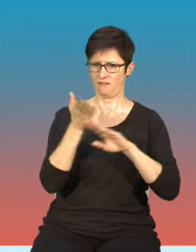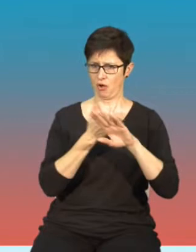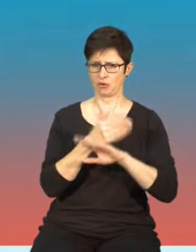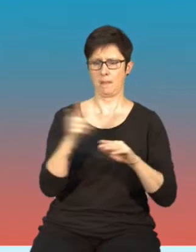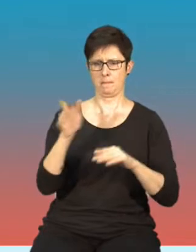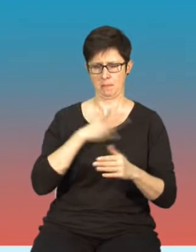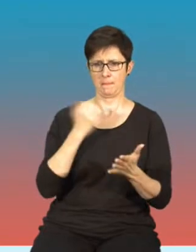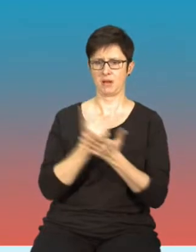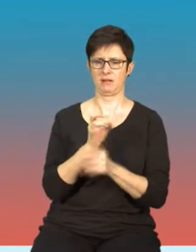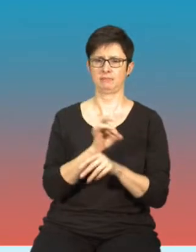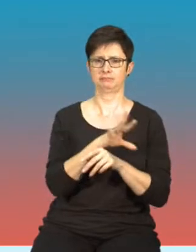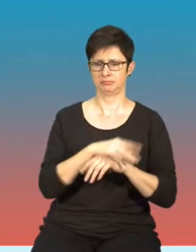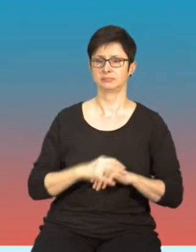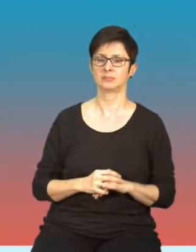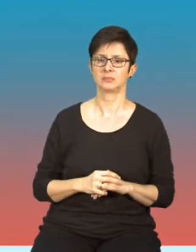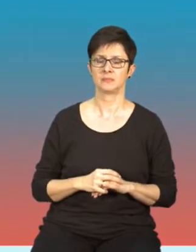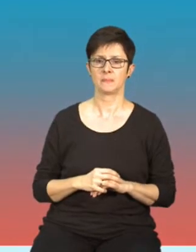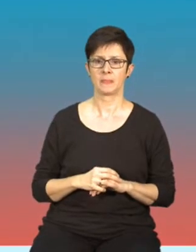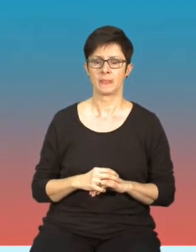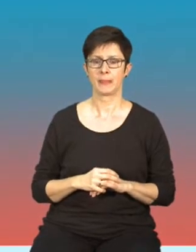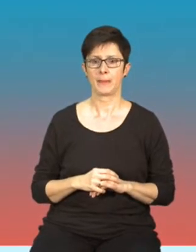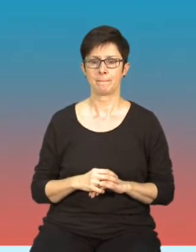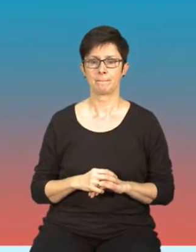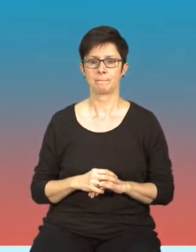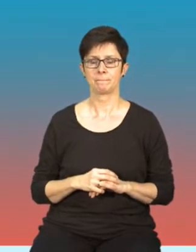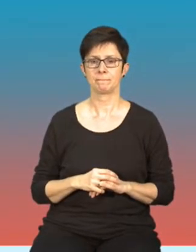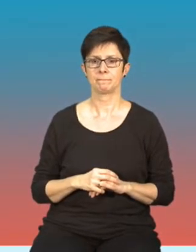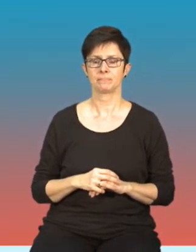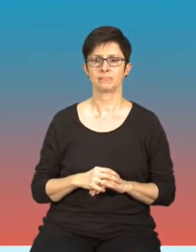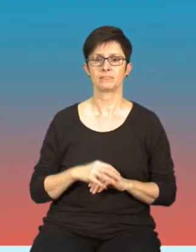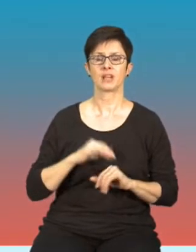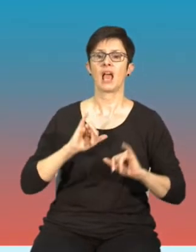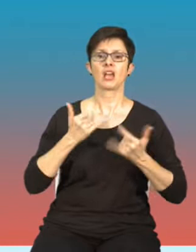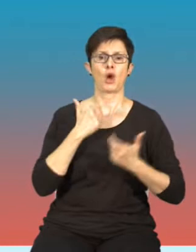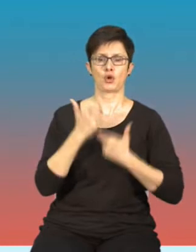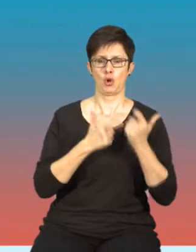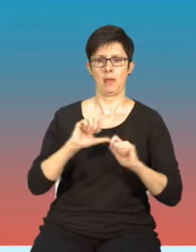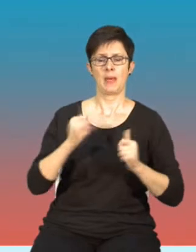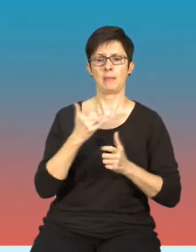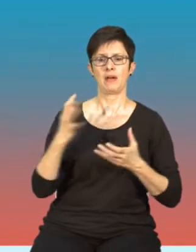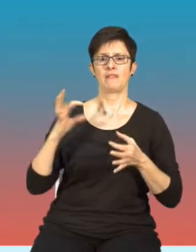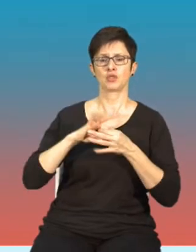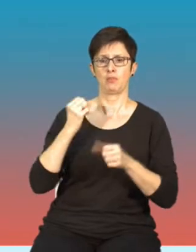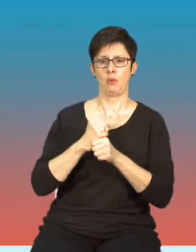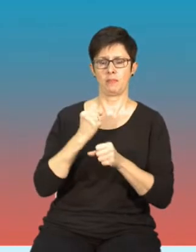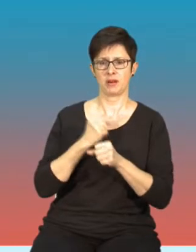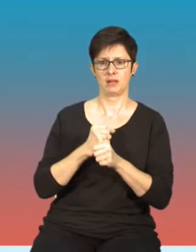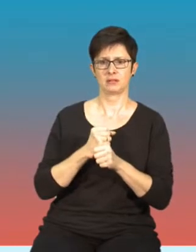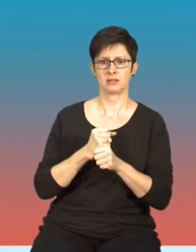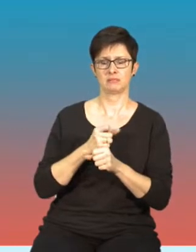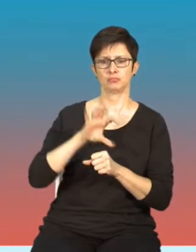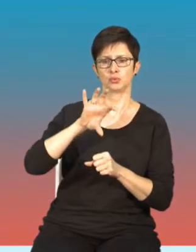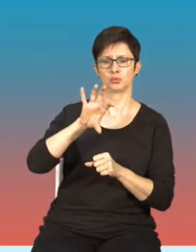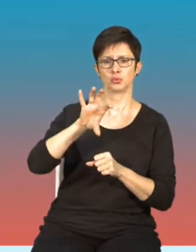Uznanie tych treści za dezinformację opiera się o współpracę z niezależnymi weryfikatorami. W tym